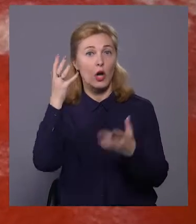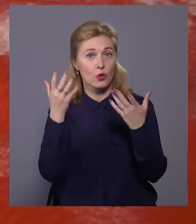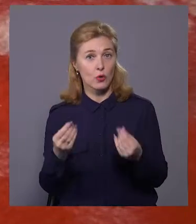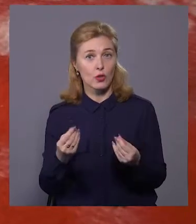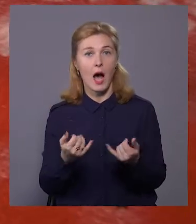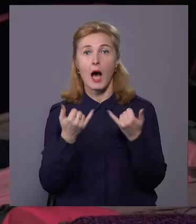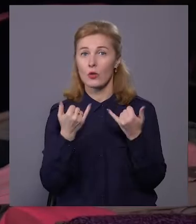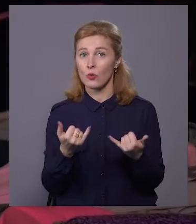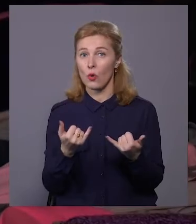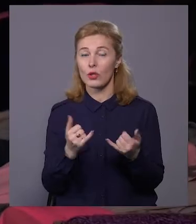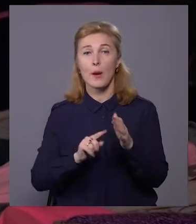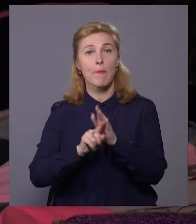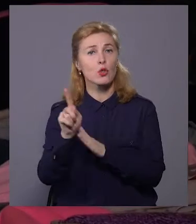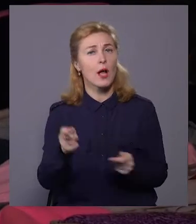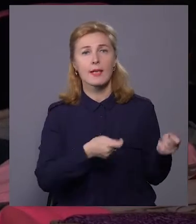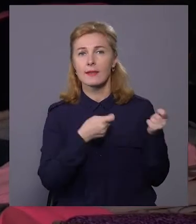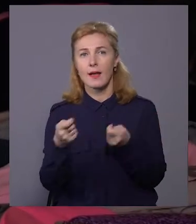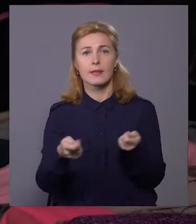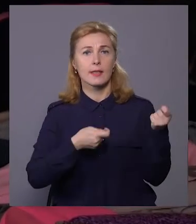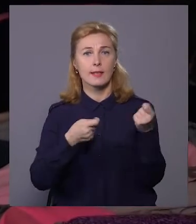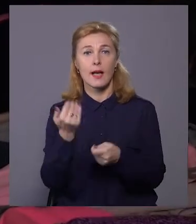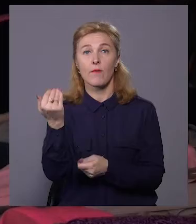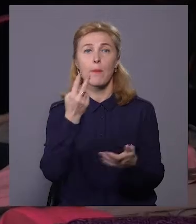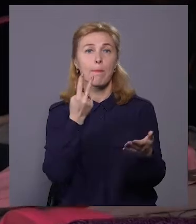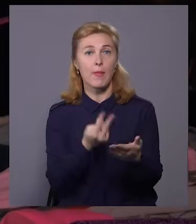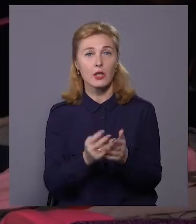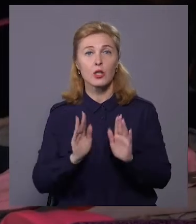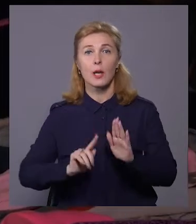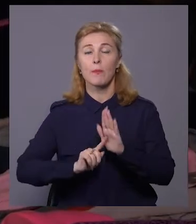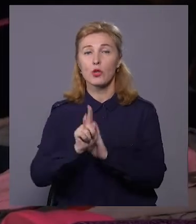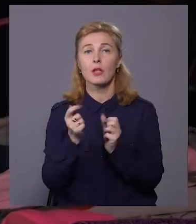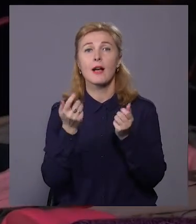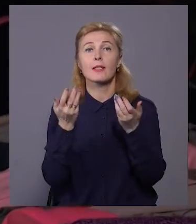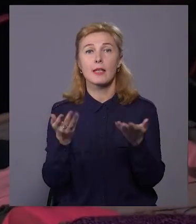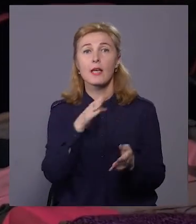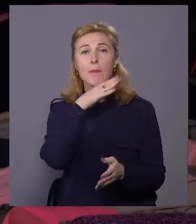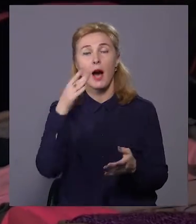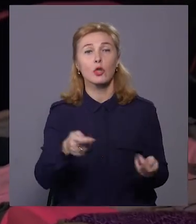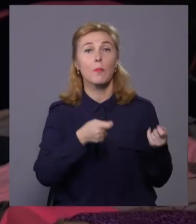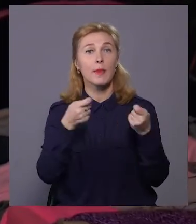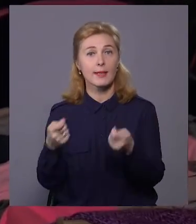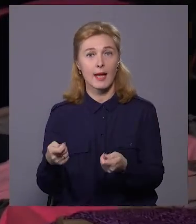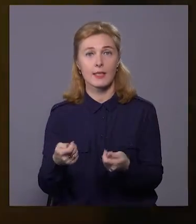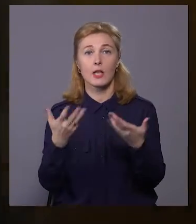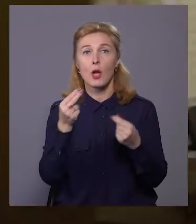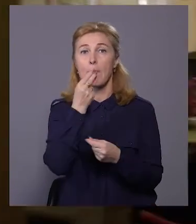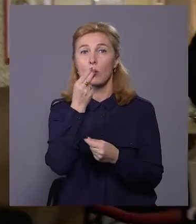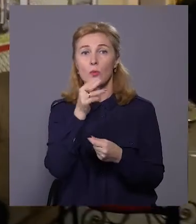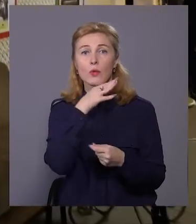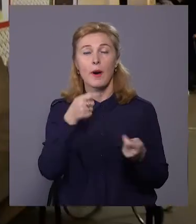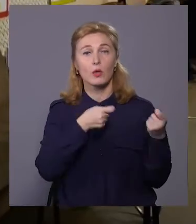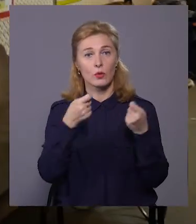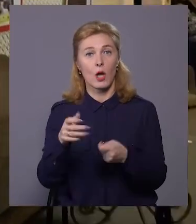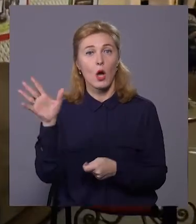а то сьогодні почали нести. Ви бачите, ще тільки почалося вже скільки принесли. Багато несуть продуктів. Усі